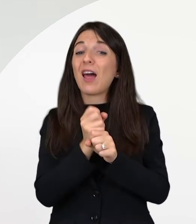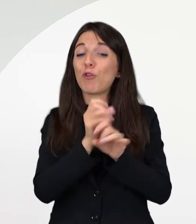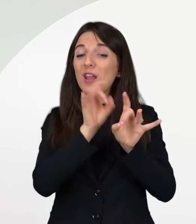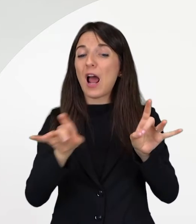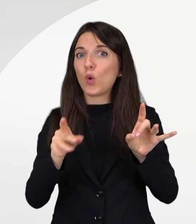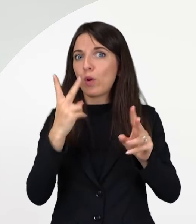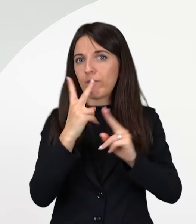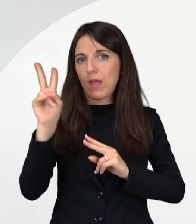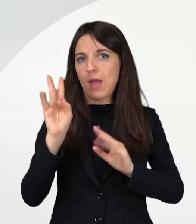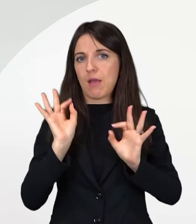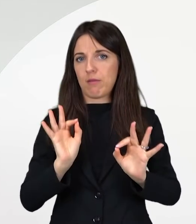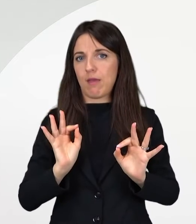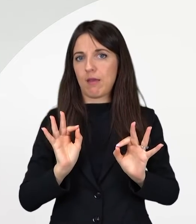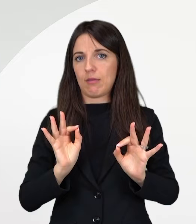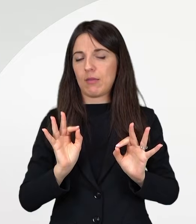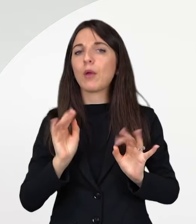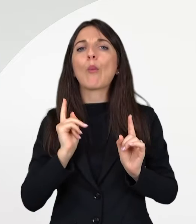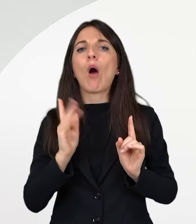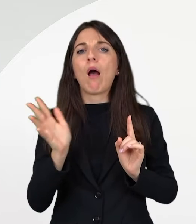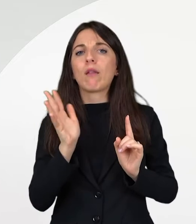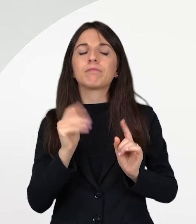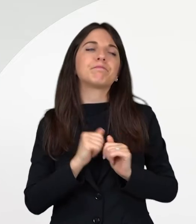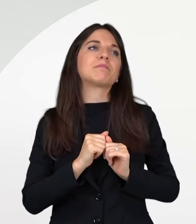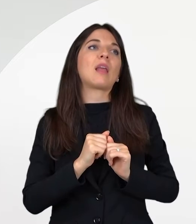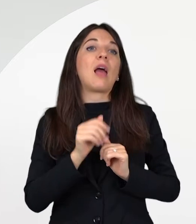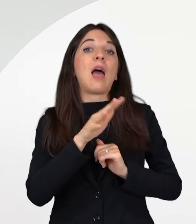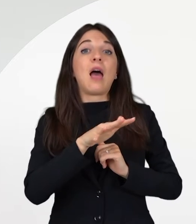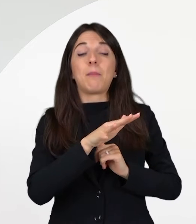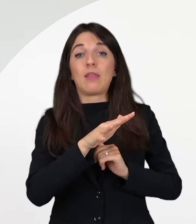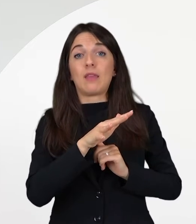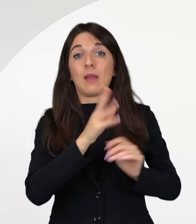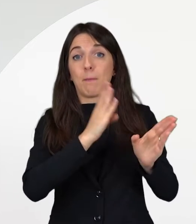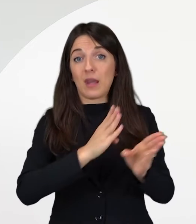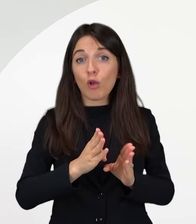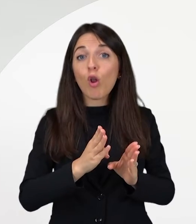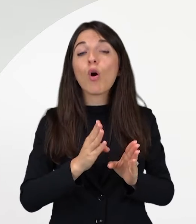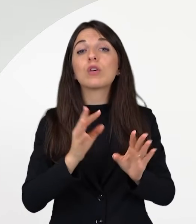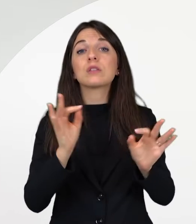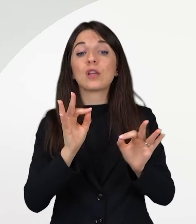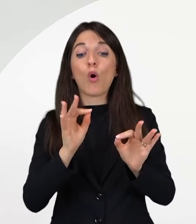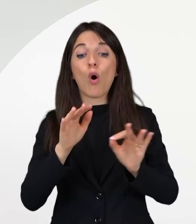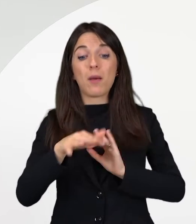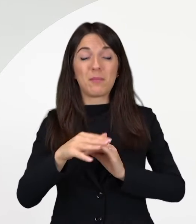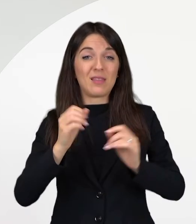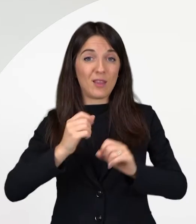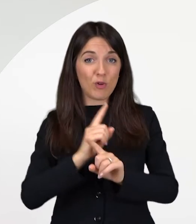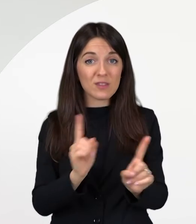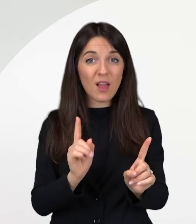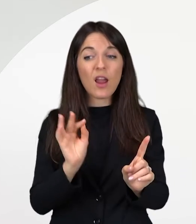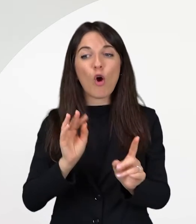adibita da alcune mansioni che sono vietate e che sono quelle relative ai lavori